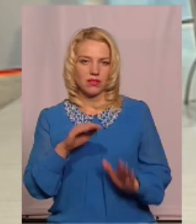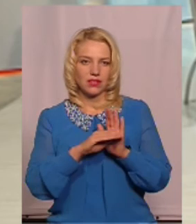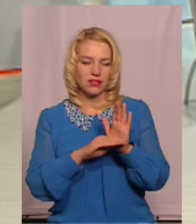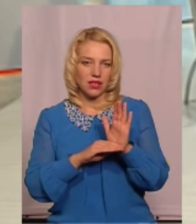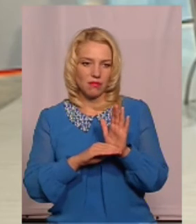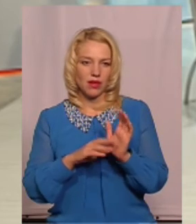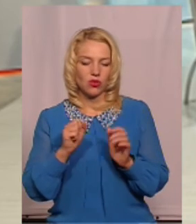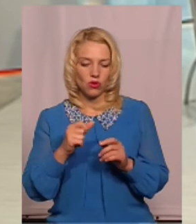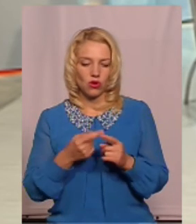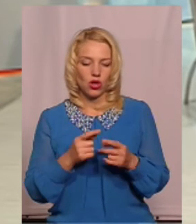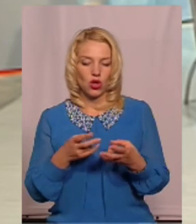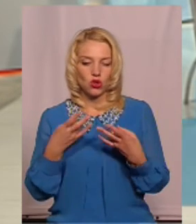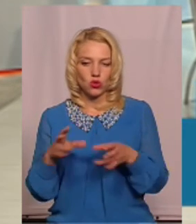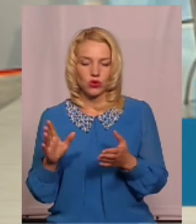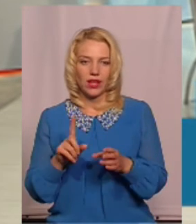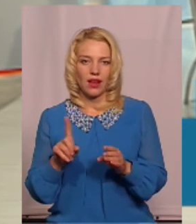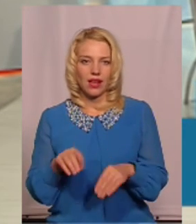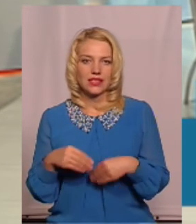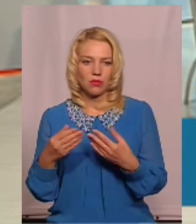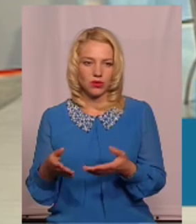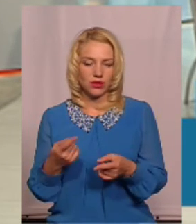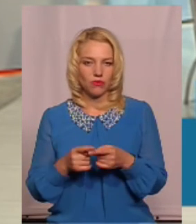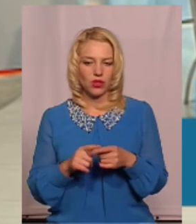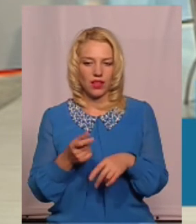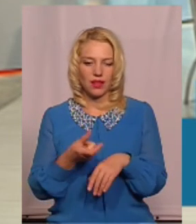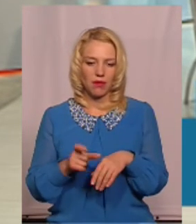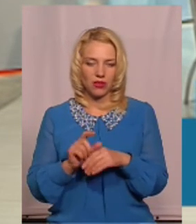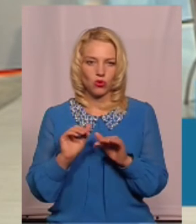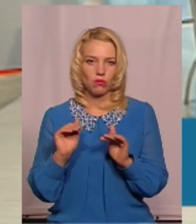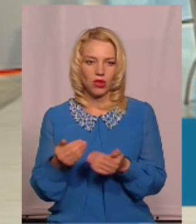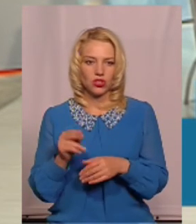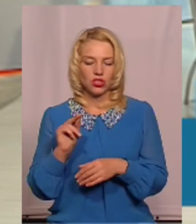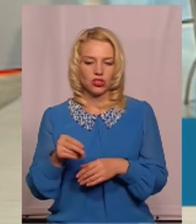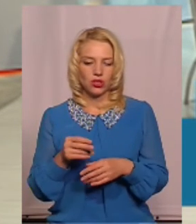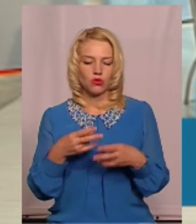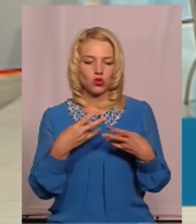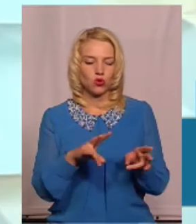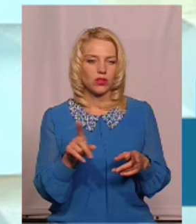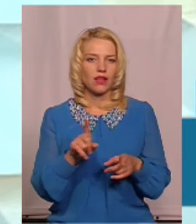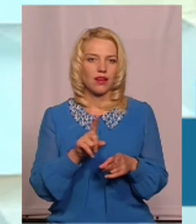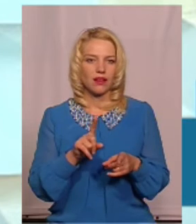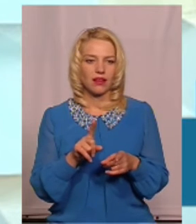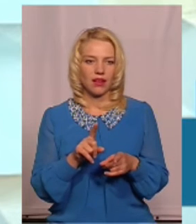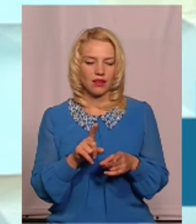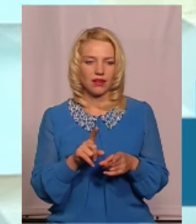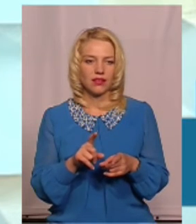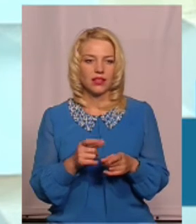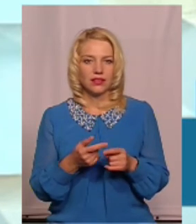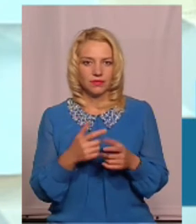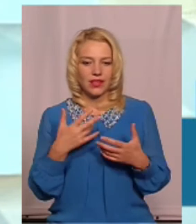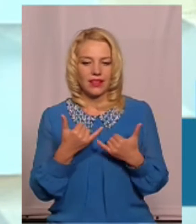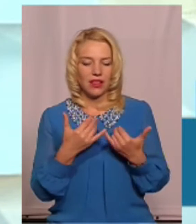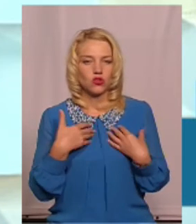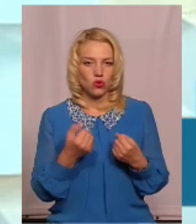шкода, яка заподіяна, вона набагато менша за шкоду, яка відвернута. Тобто, якщо